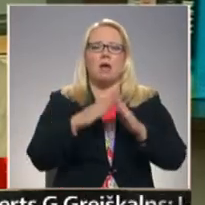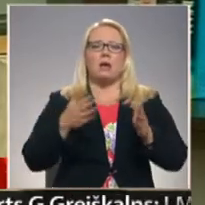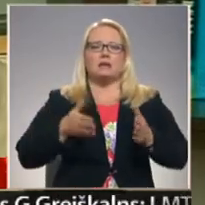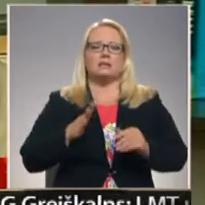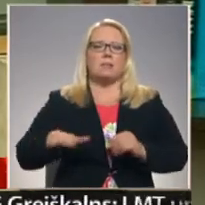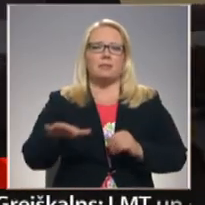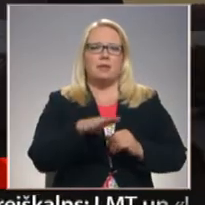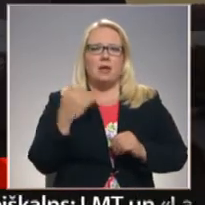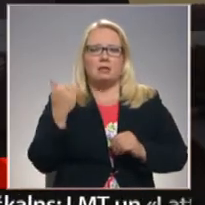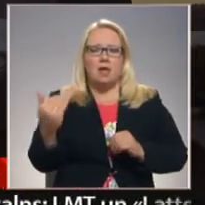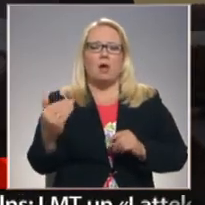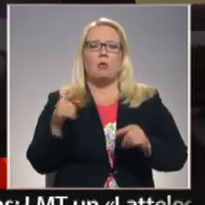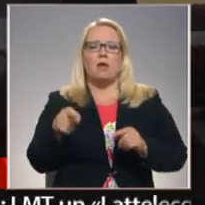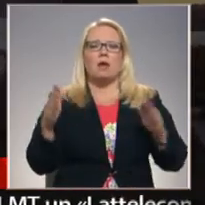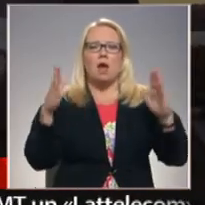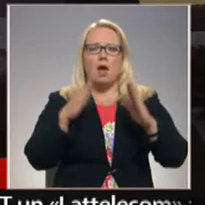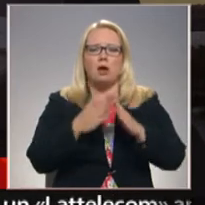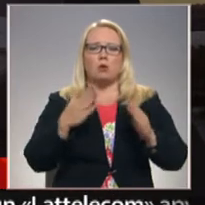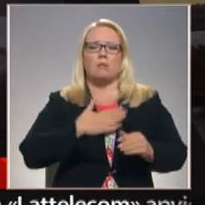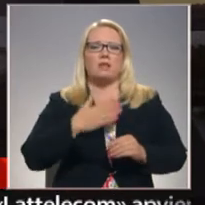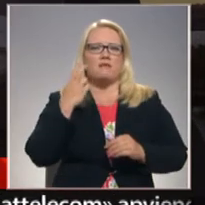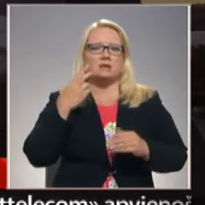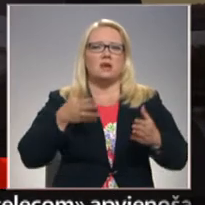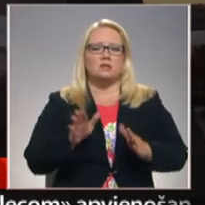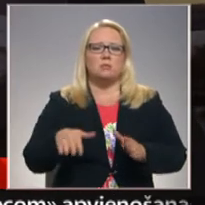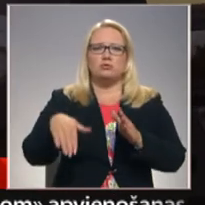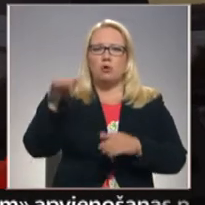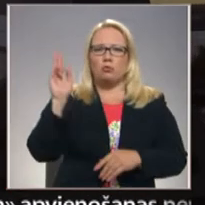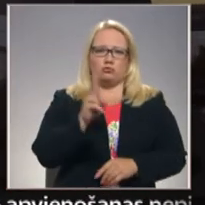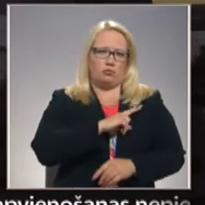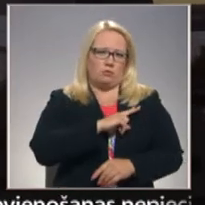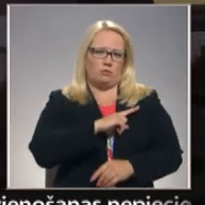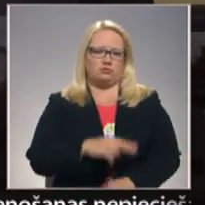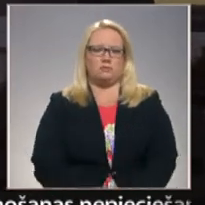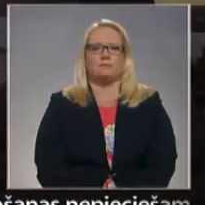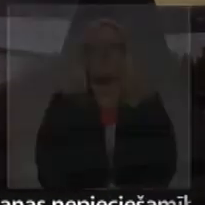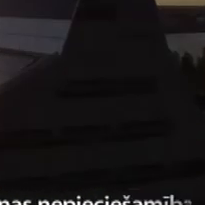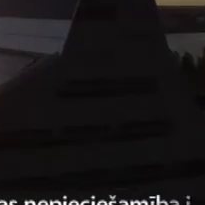tā ir ēka mani vecāki dzimuši un augus un romiši. Tā ir ēka, kur esa tam myslisa, tā ēka dzimte, kならįši.